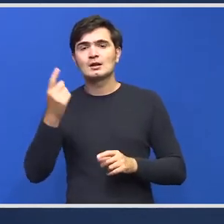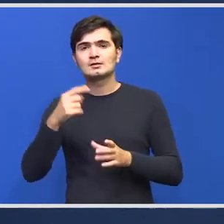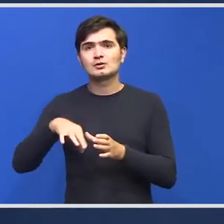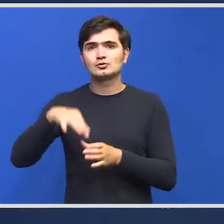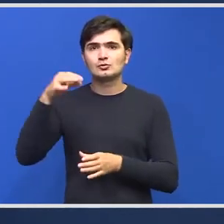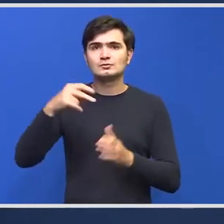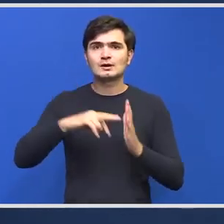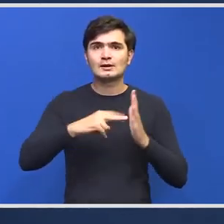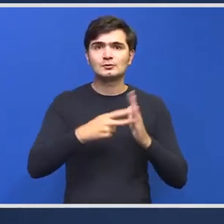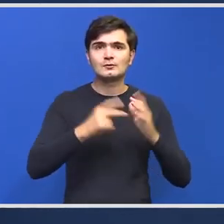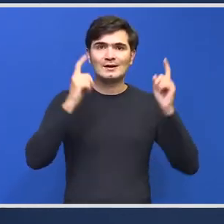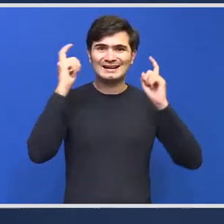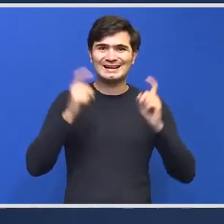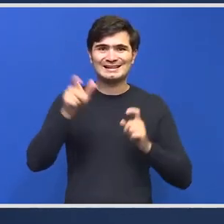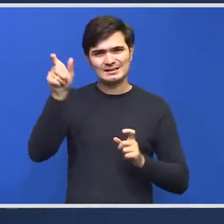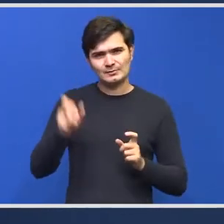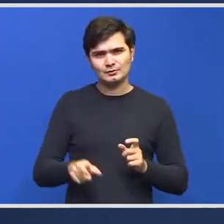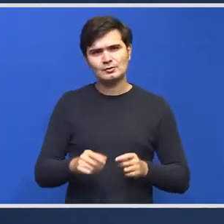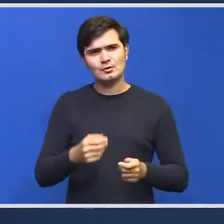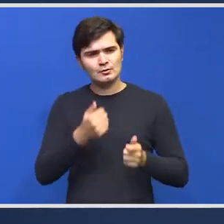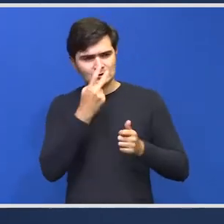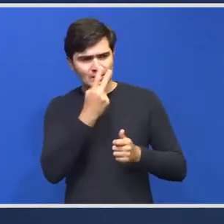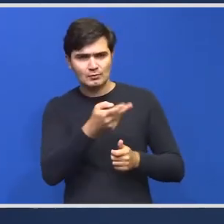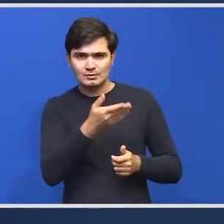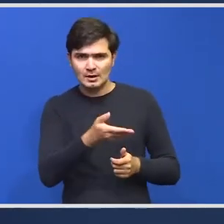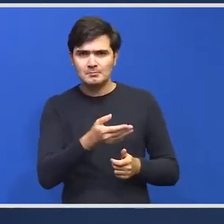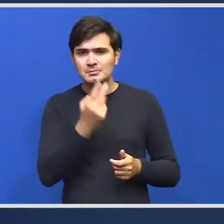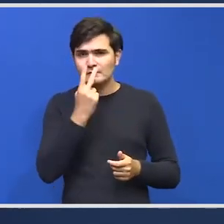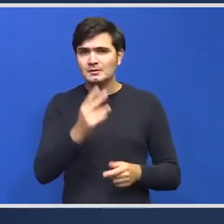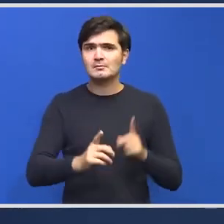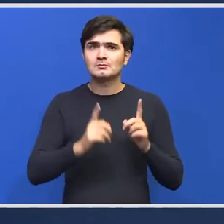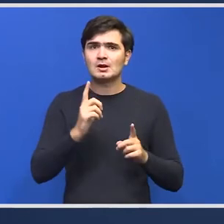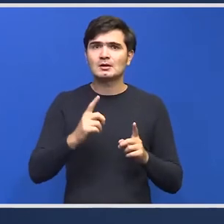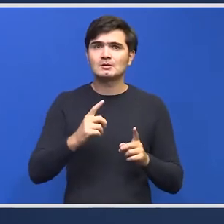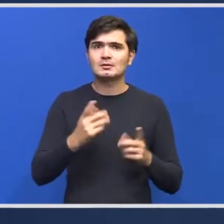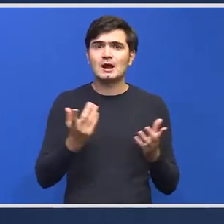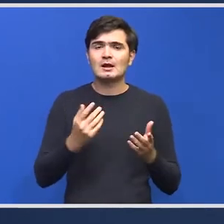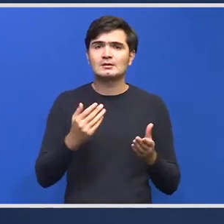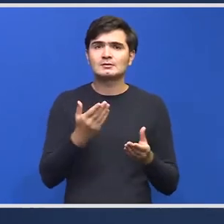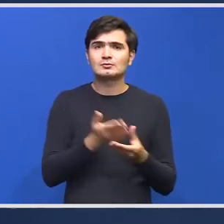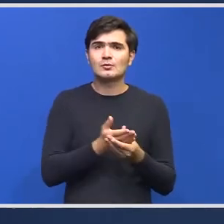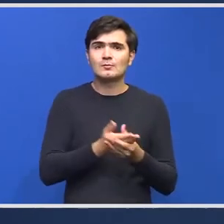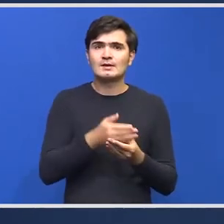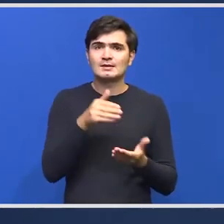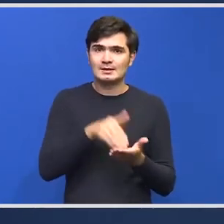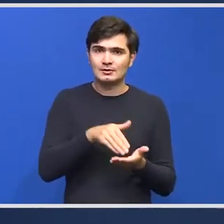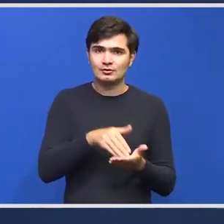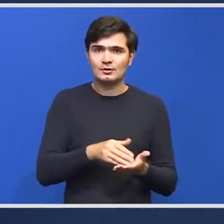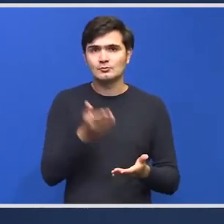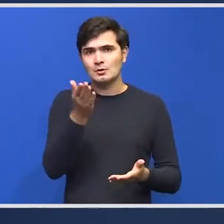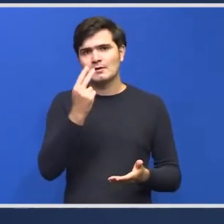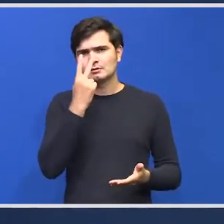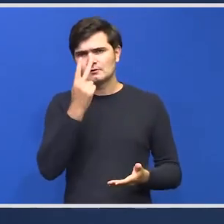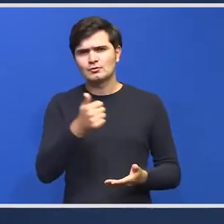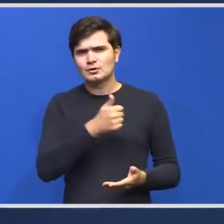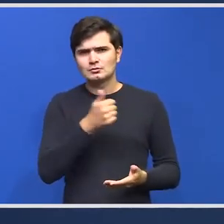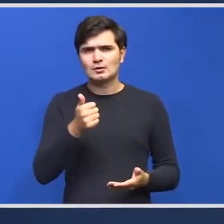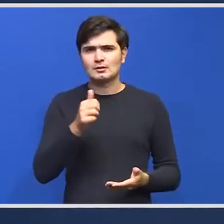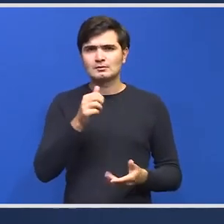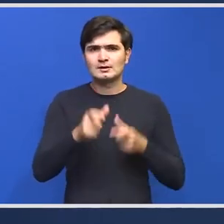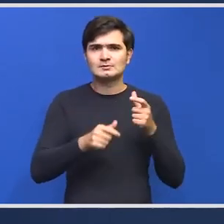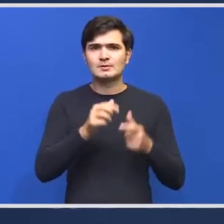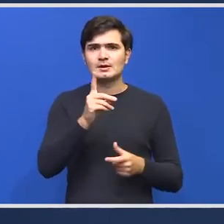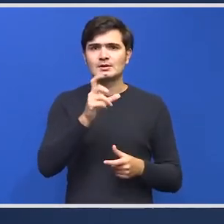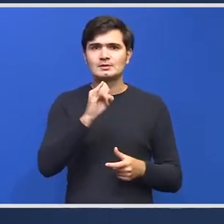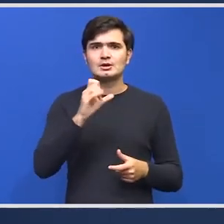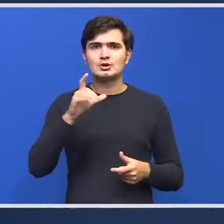personal, bineînțeles că ne vom mânta la ele și vedem dacă sunt, ce acturi normative sunt necesare. Nu am să vă uitați doar acolo, vă uitați la DICOT